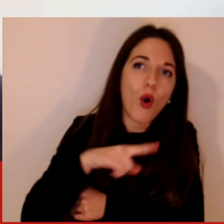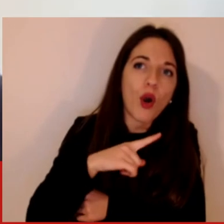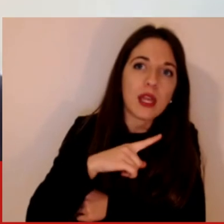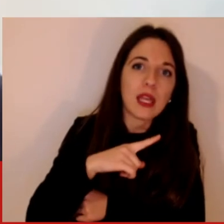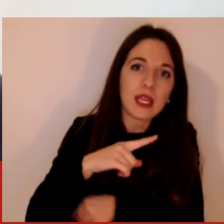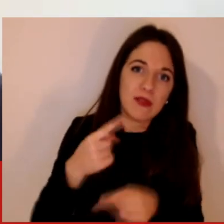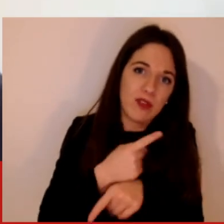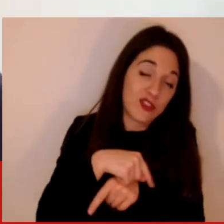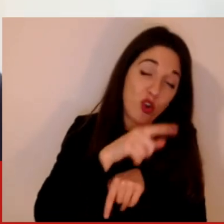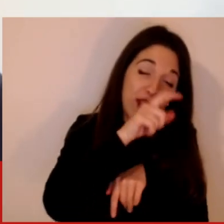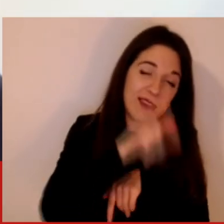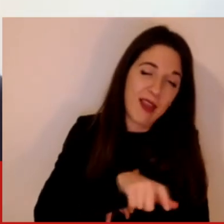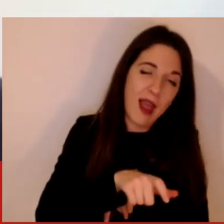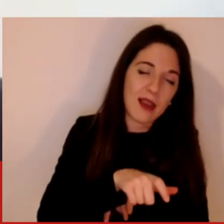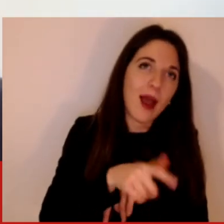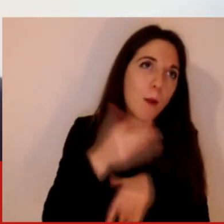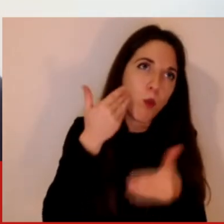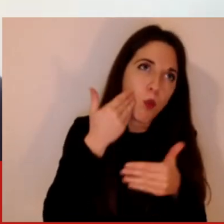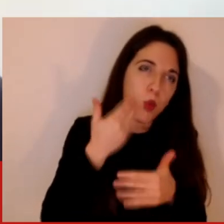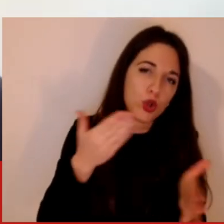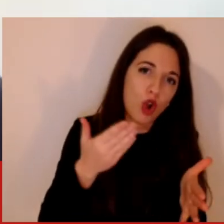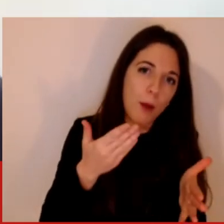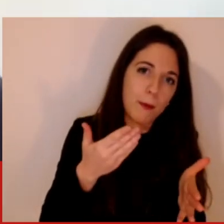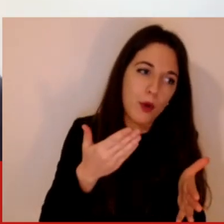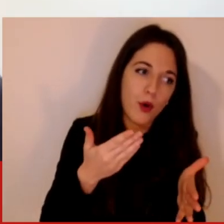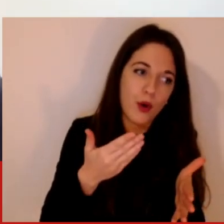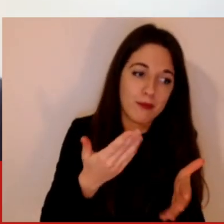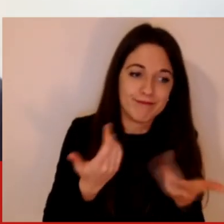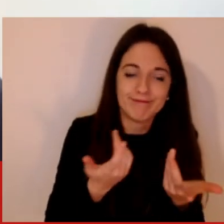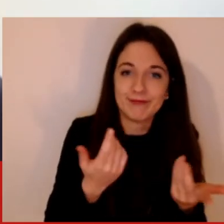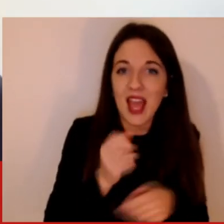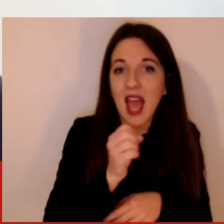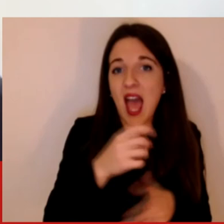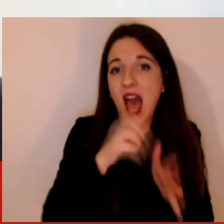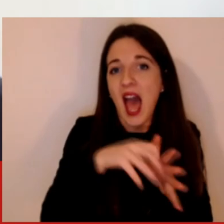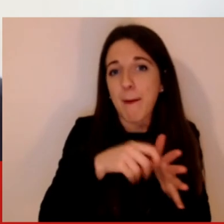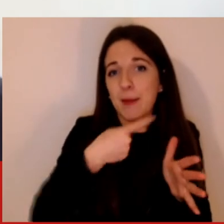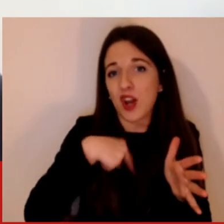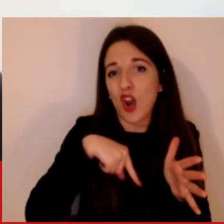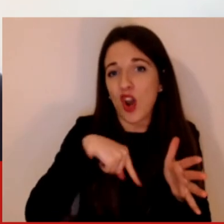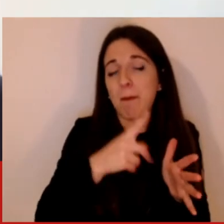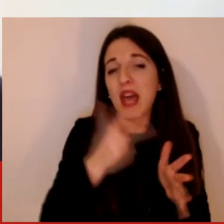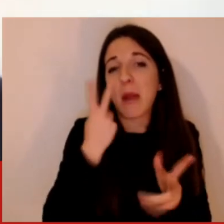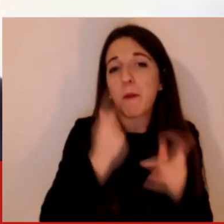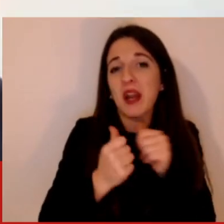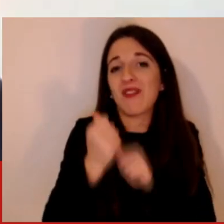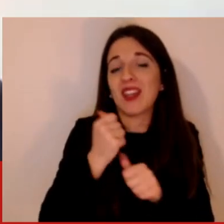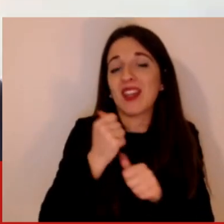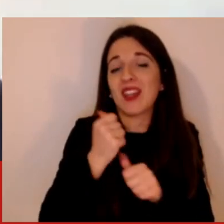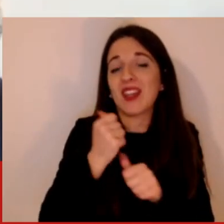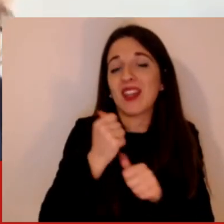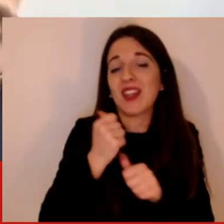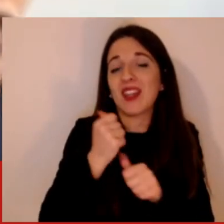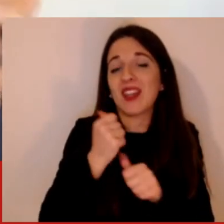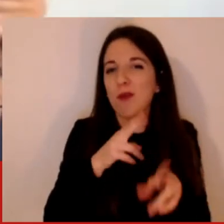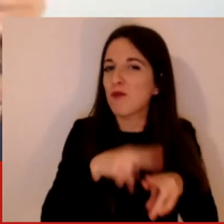e in realtà questo tipo di insuccessi ha generato una diffidenza rispetto al mondo dei dati e agli algoritmi